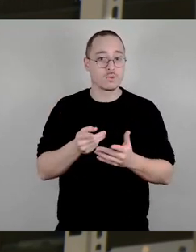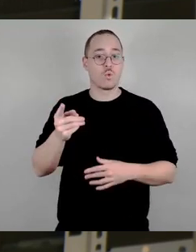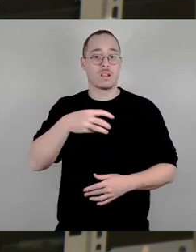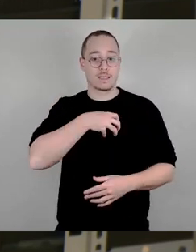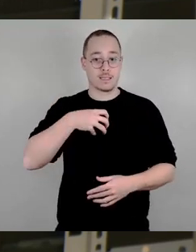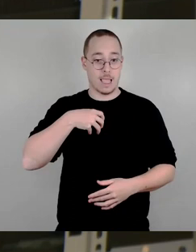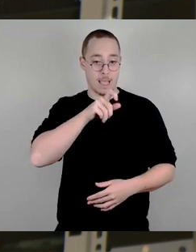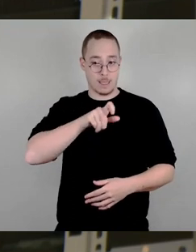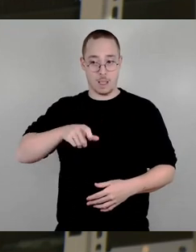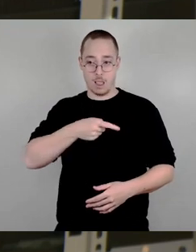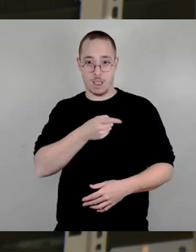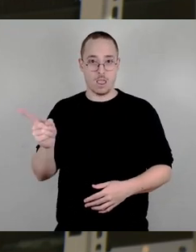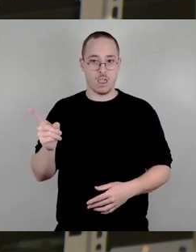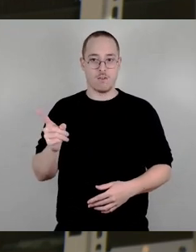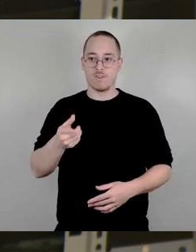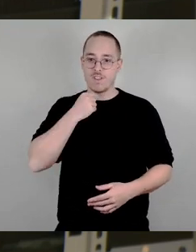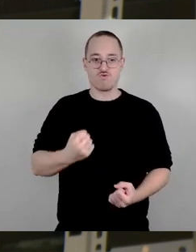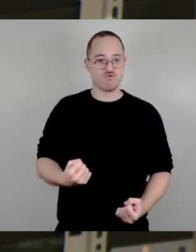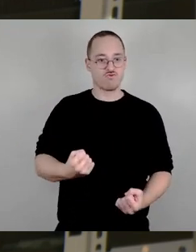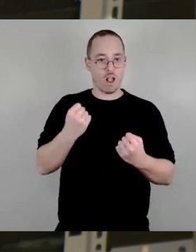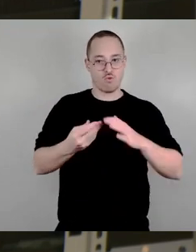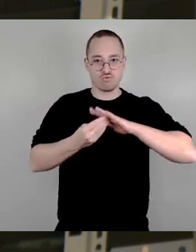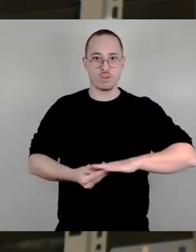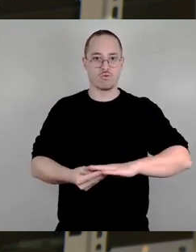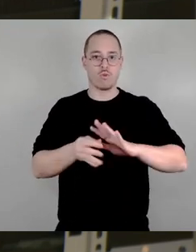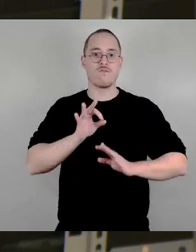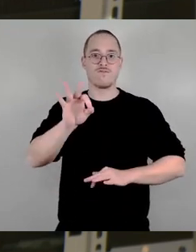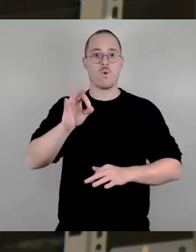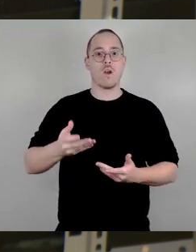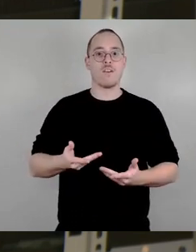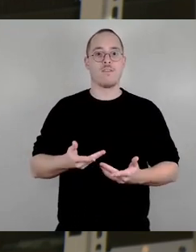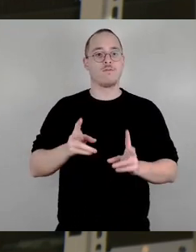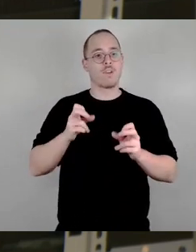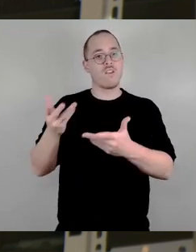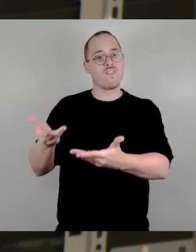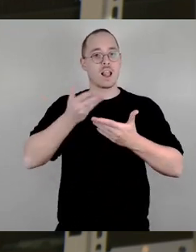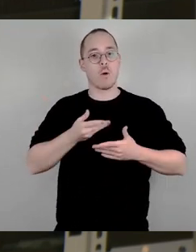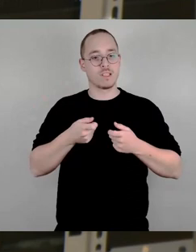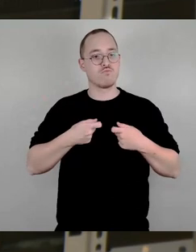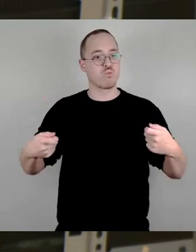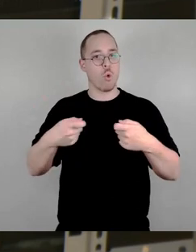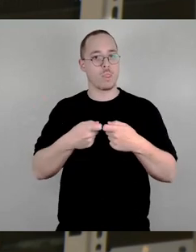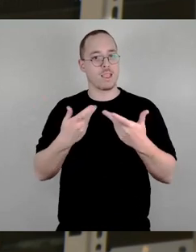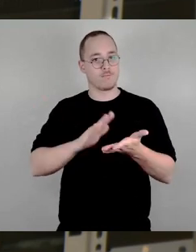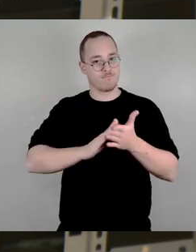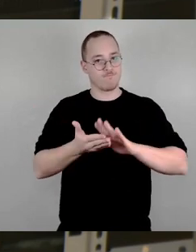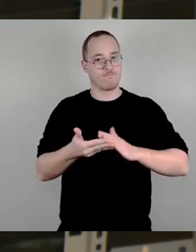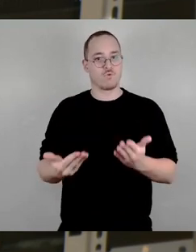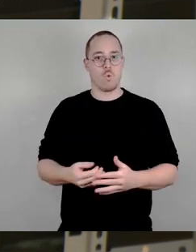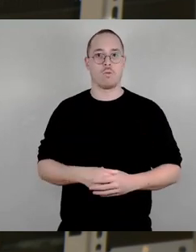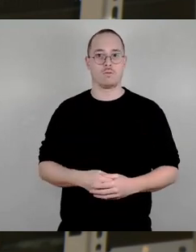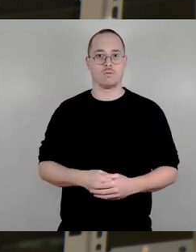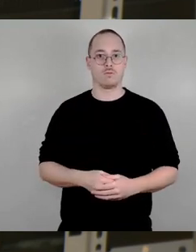in den Willkommensbündnissen in Dresden. In einem dieser Willkommensbündnisse gehört Frau Nicole selbst seit Jahren an.